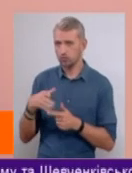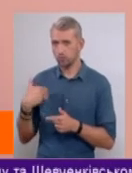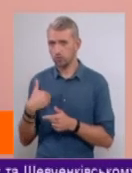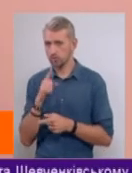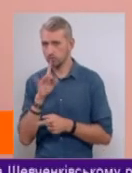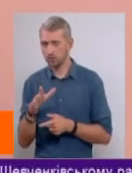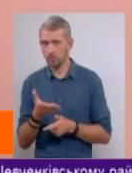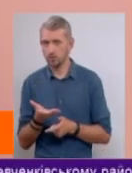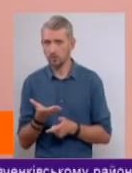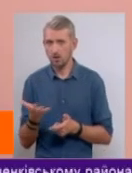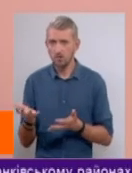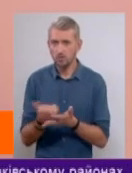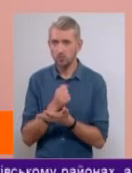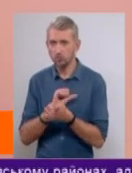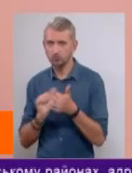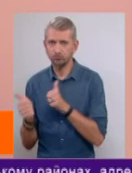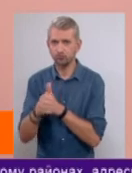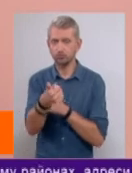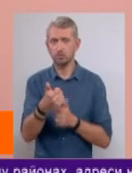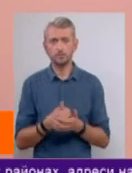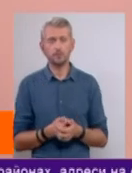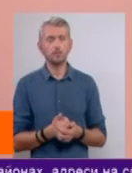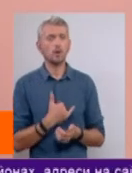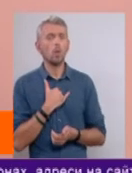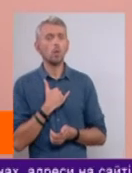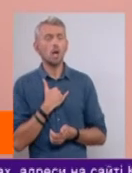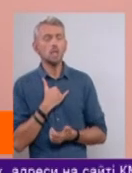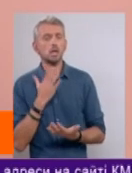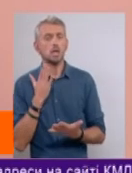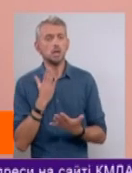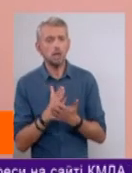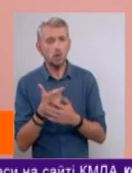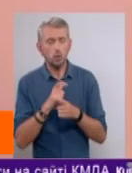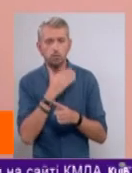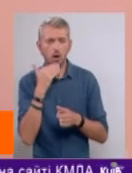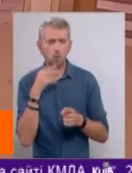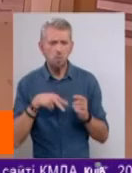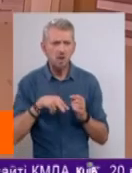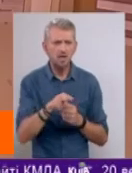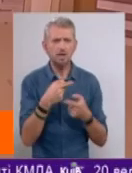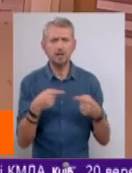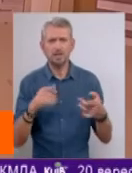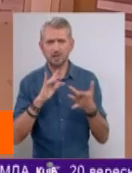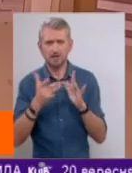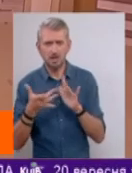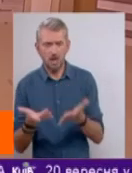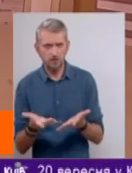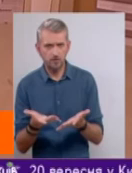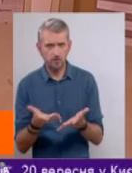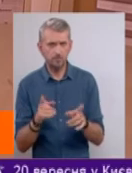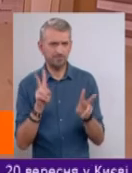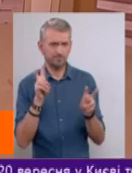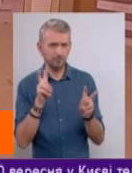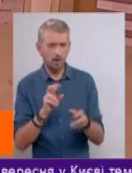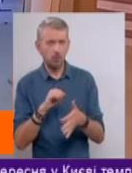факту? І знайдуться обхідні шляхи? В нас є досить багато паралельних різних інтернетів, так би